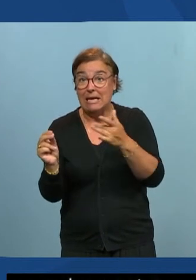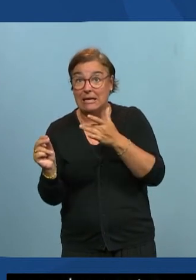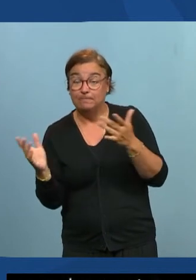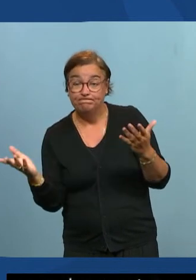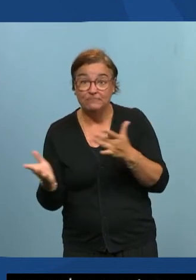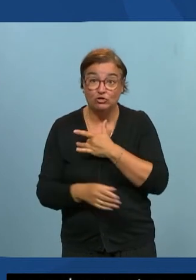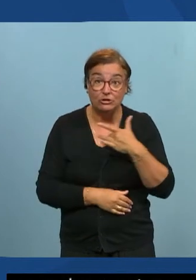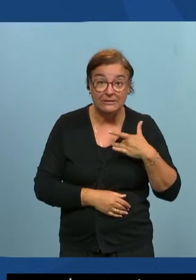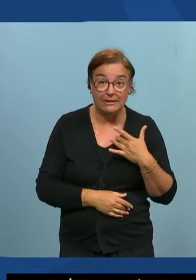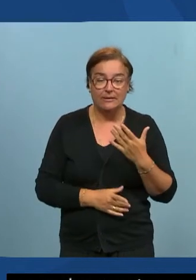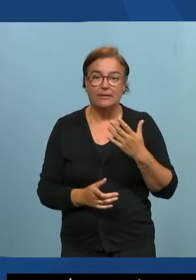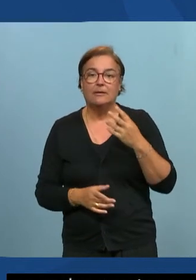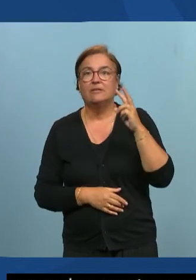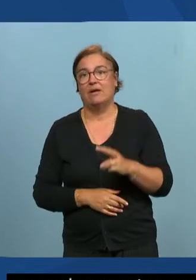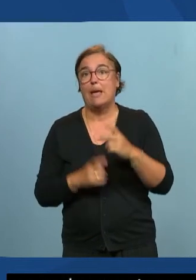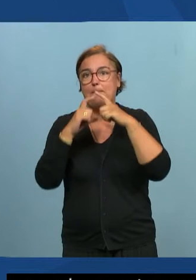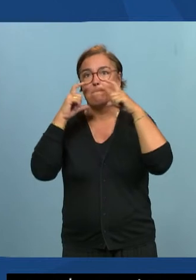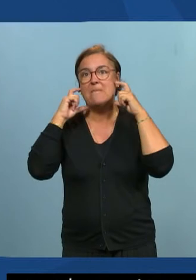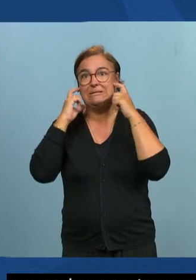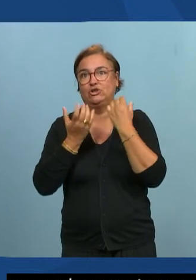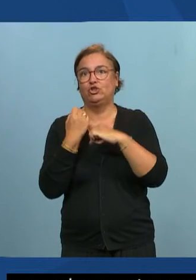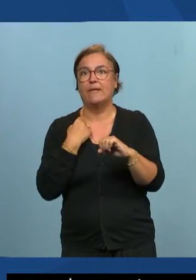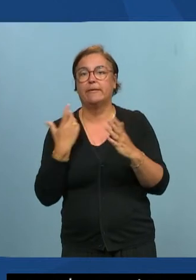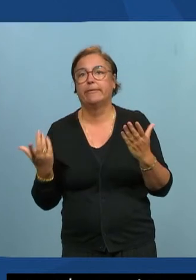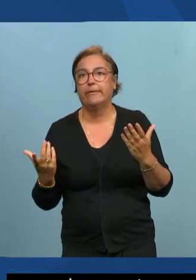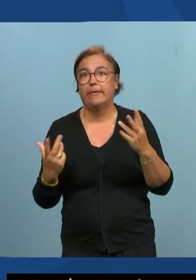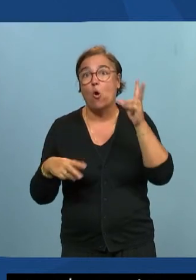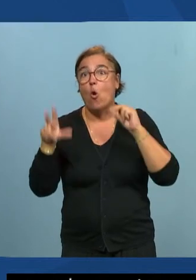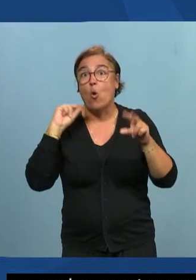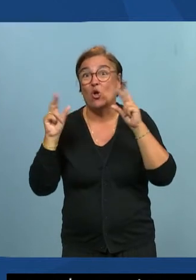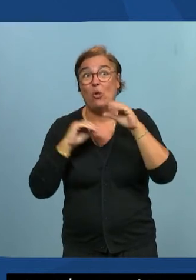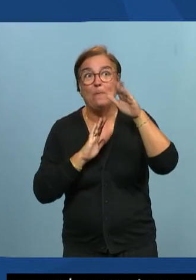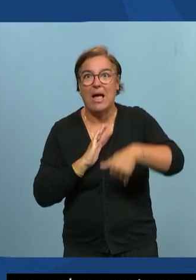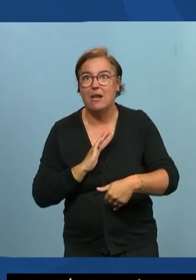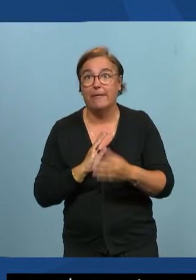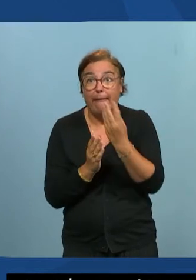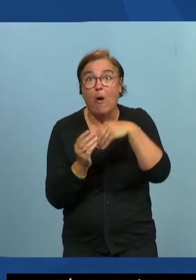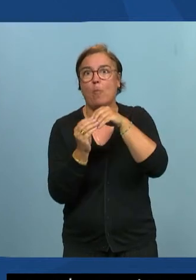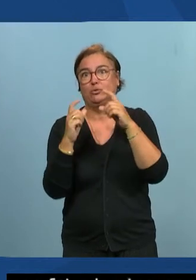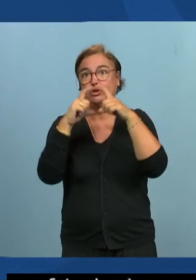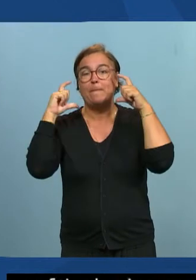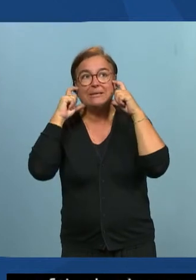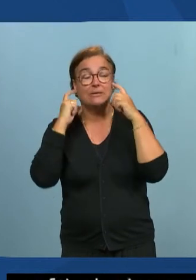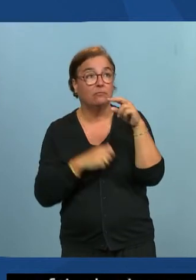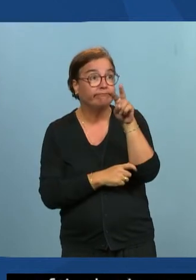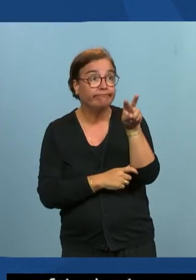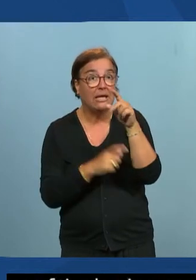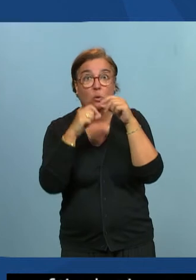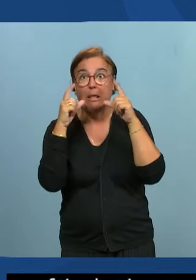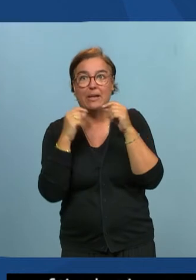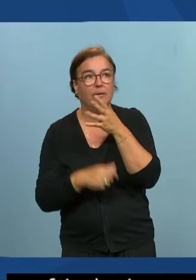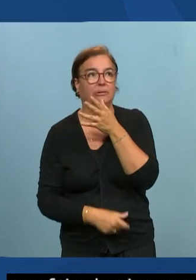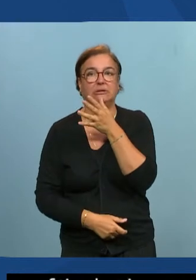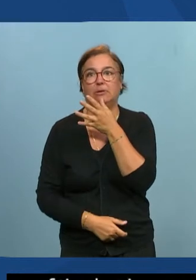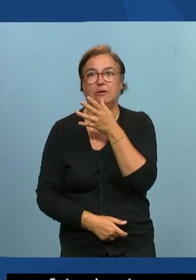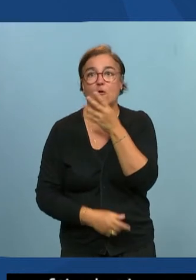lire sur les lèvres on a son masque on n'entend pas très bien donc en plus si vous avez un masque c'est difficile de lire sur les lèvres donc